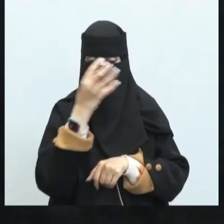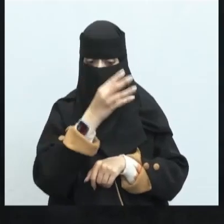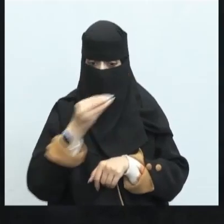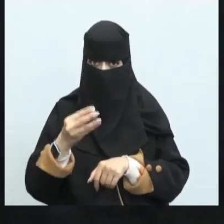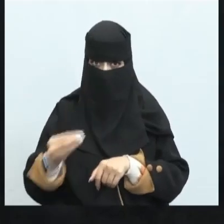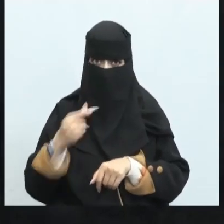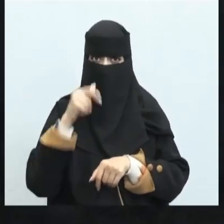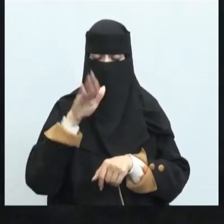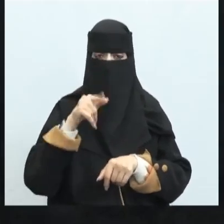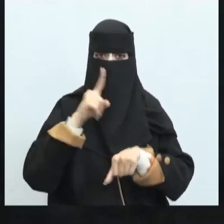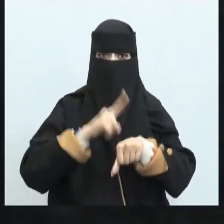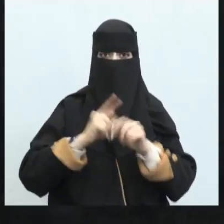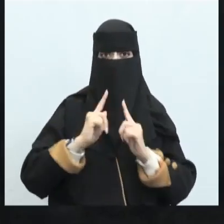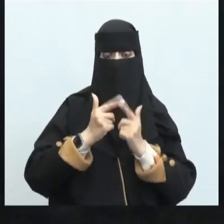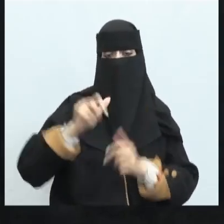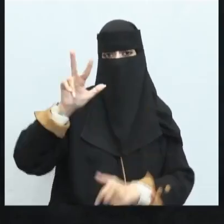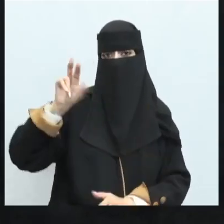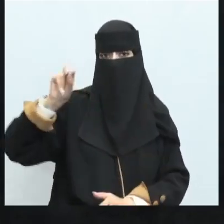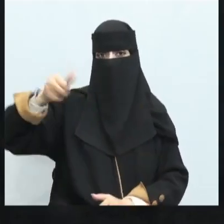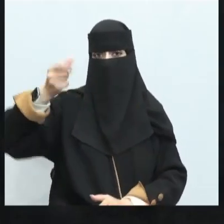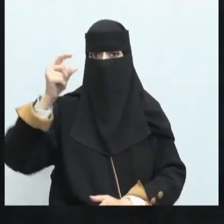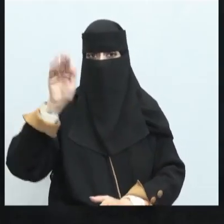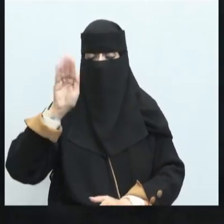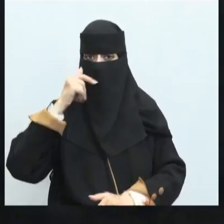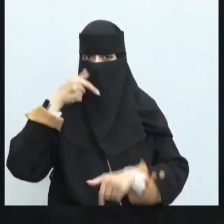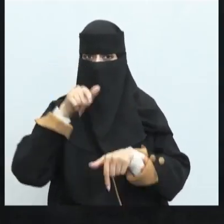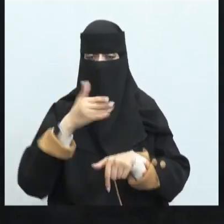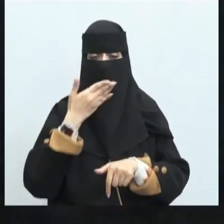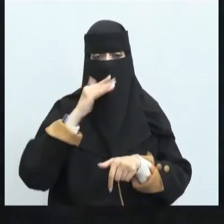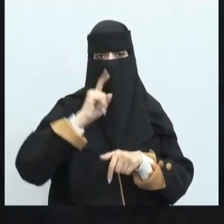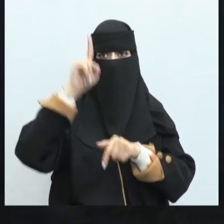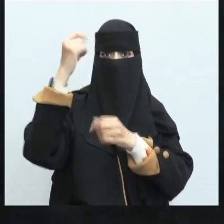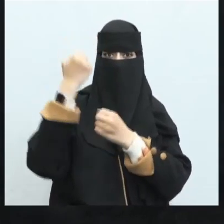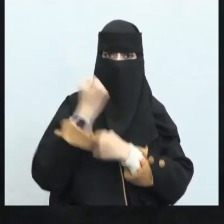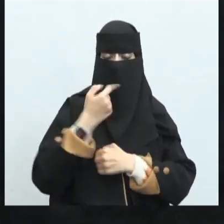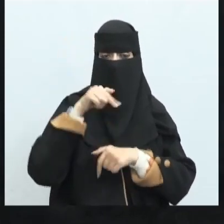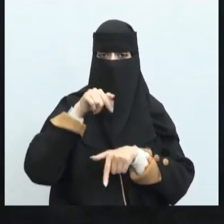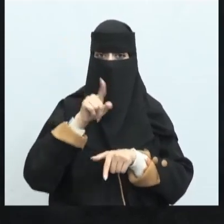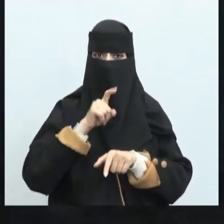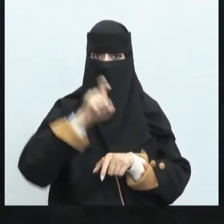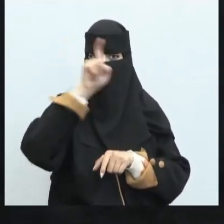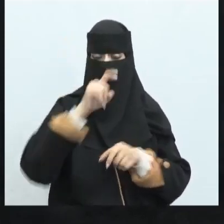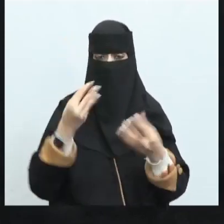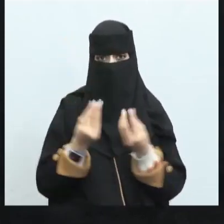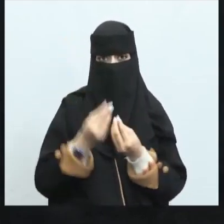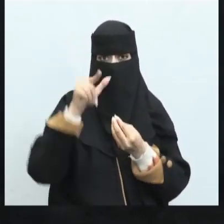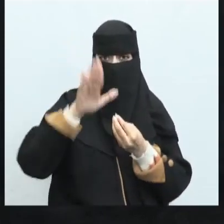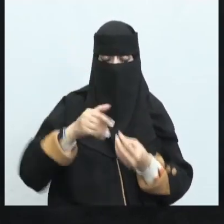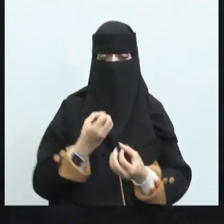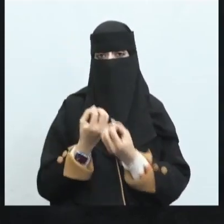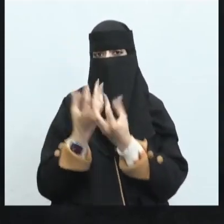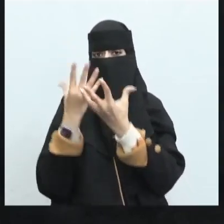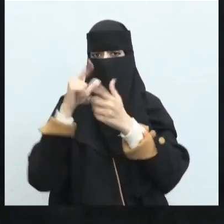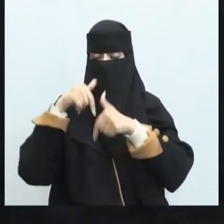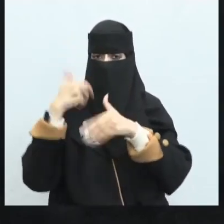ويقول قصيدة ولم تقول شعرا لكنها قالت الحمد لله الذي شرفني بقتلهم وأسأل الله أن يجمعنوا بهم في مستقر رحمته يعني